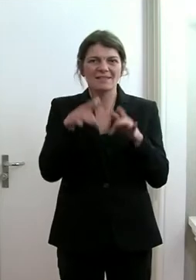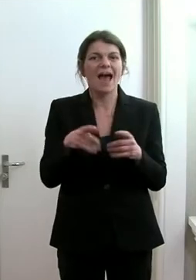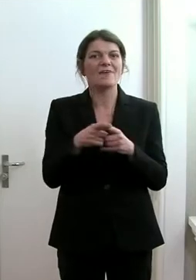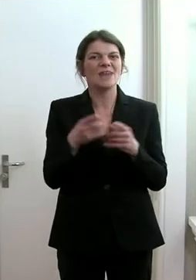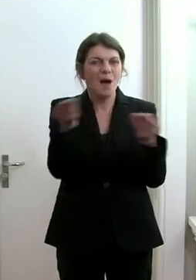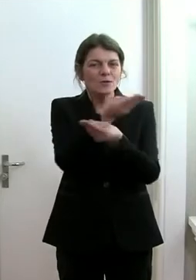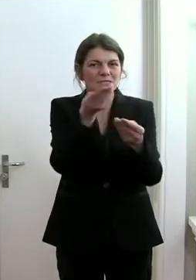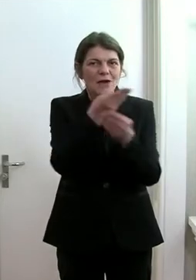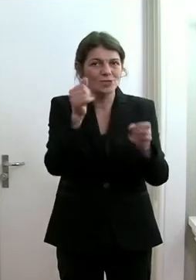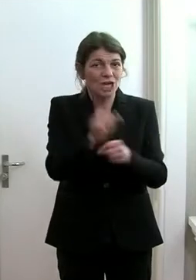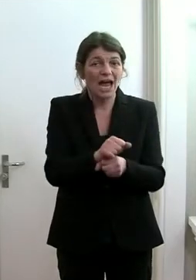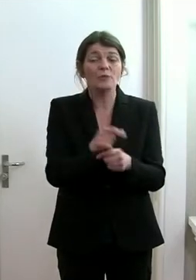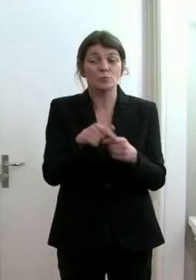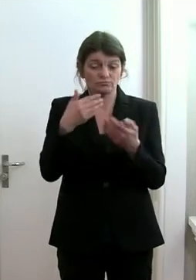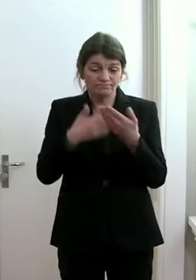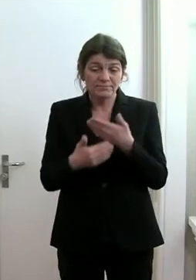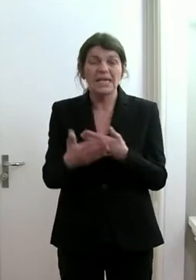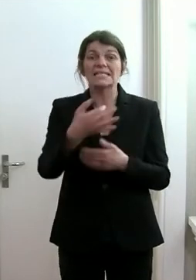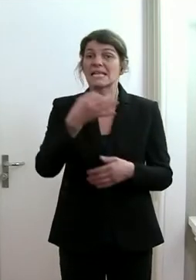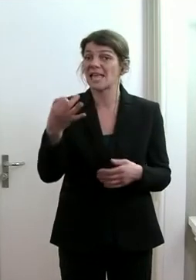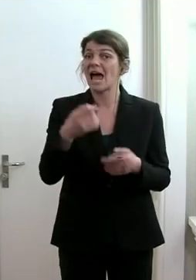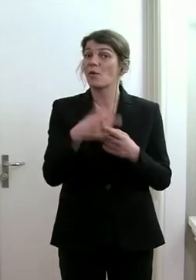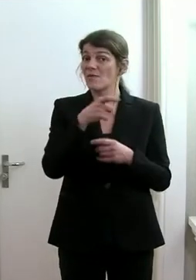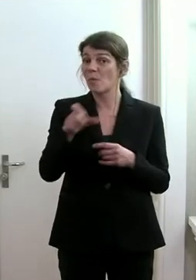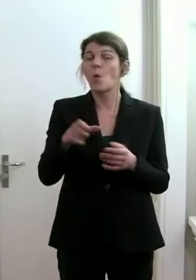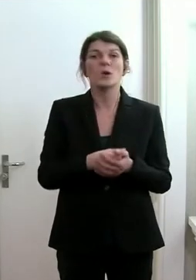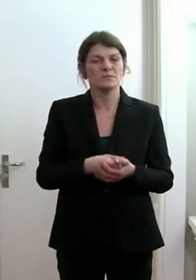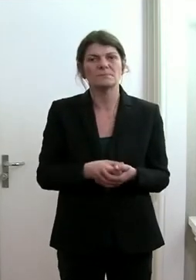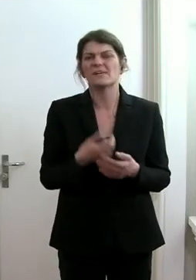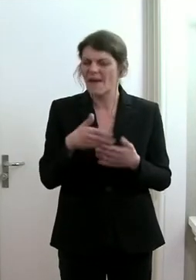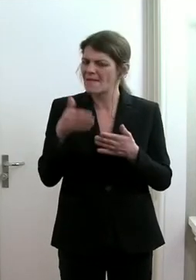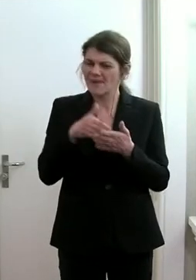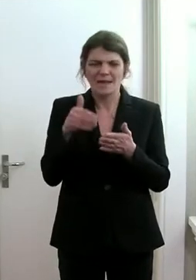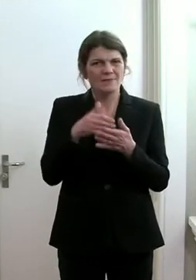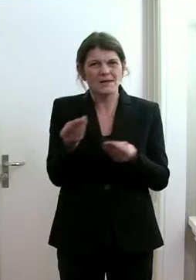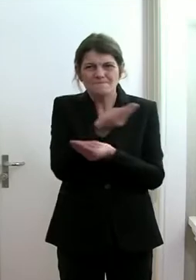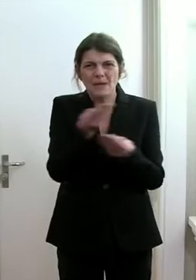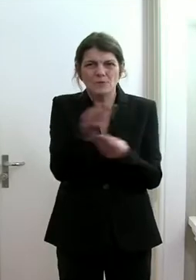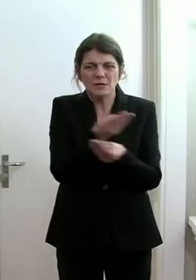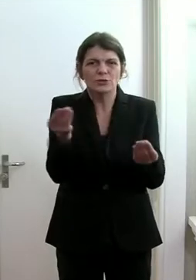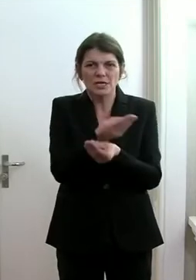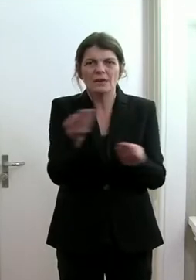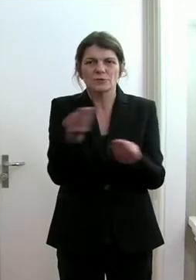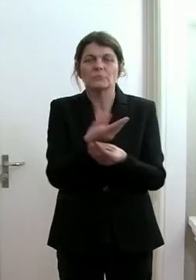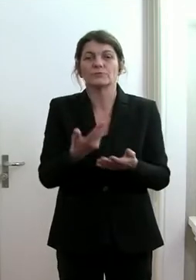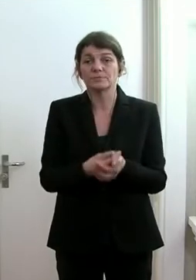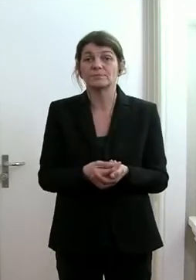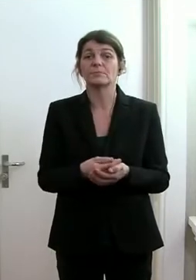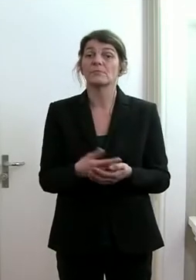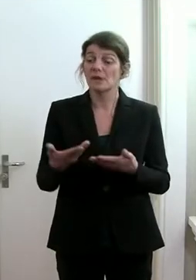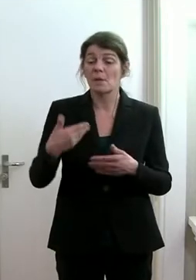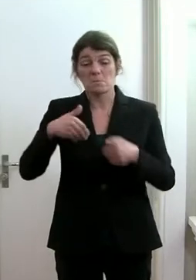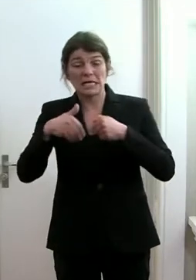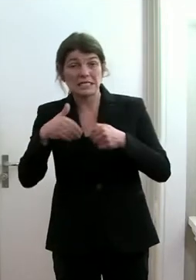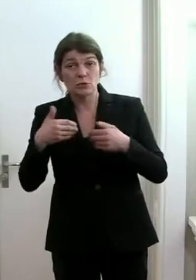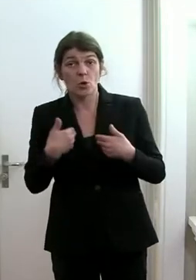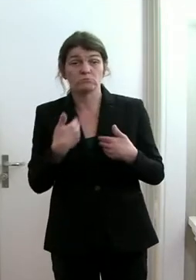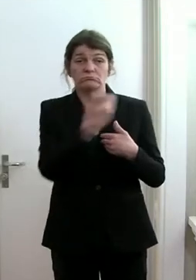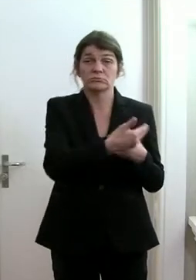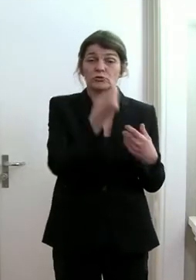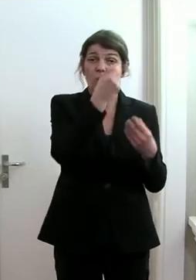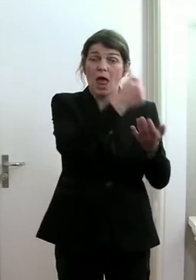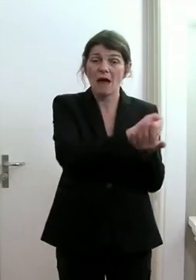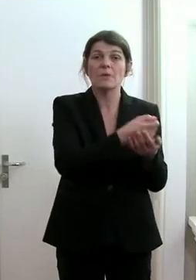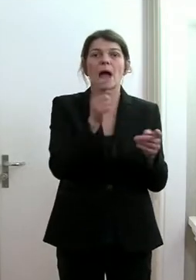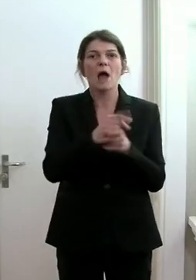Und den werden wir auch in den nächsten Tagen und Wochen intensiv pflegen, sowohl Ministerium, Schulamt, aber auch